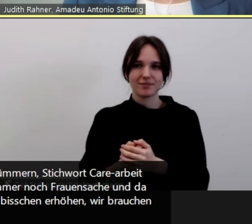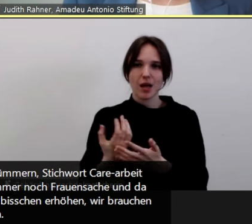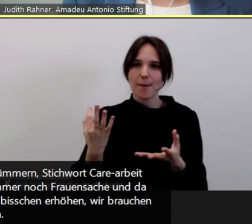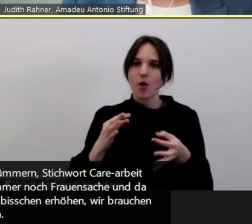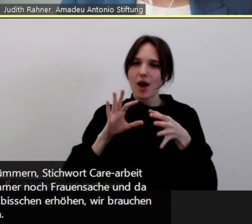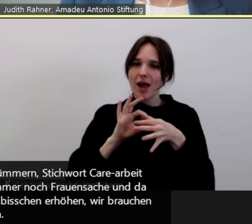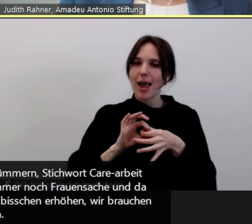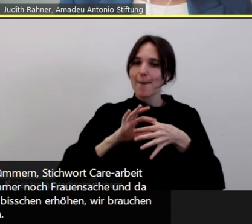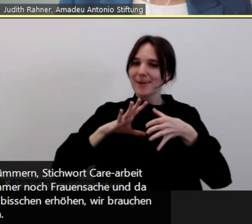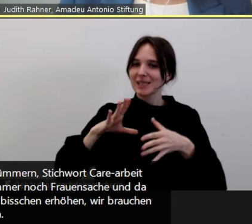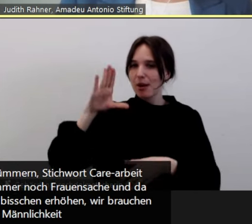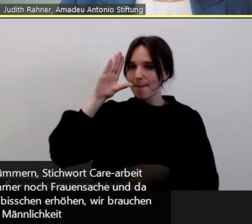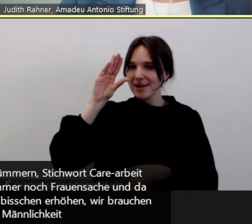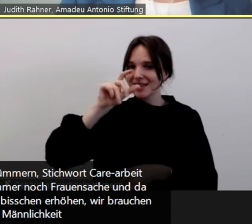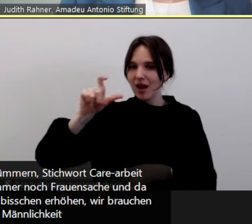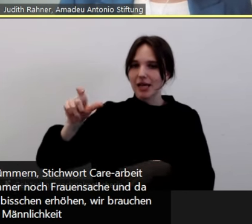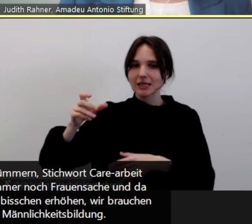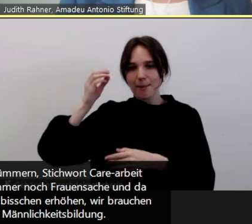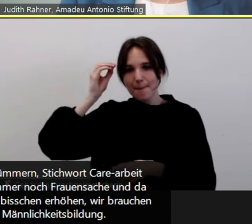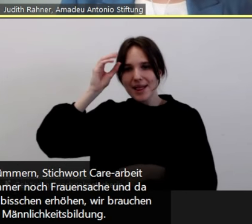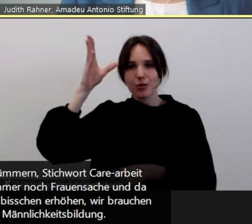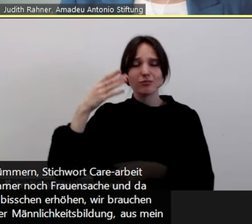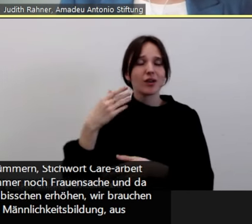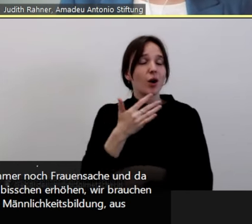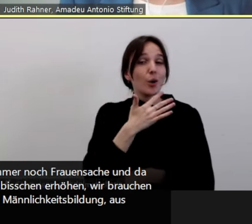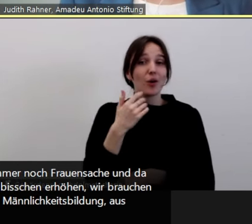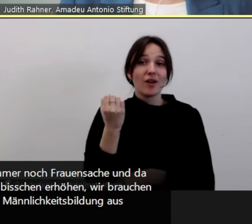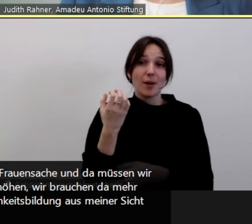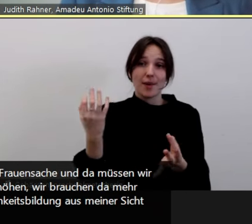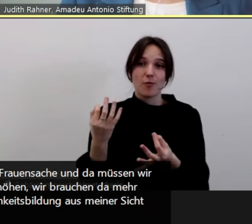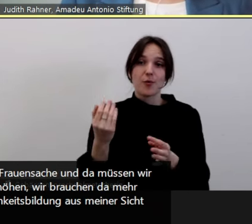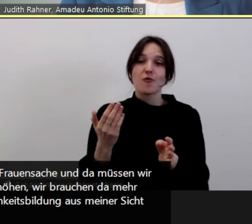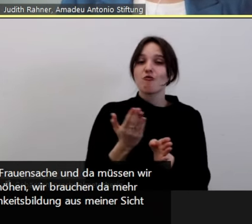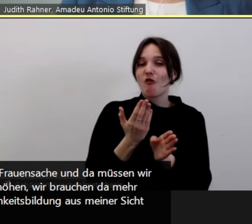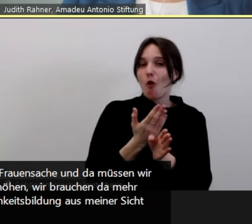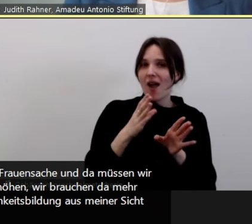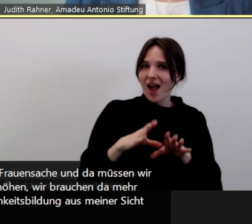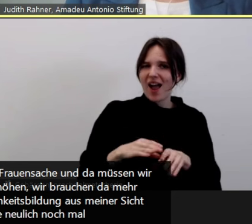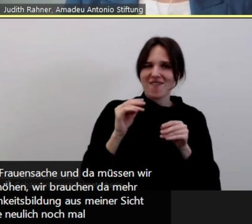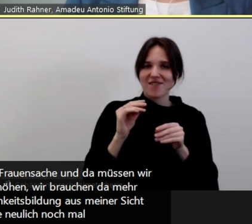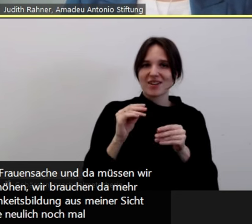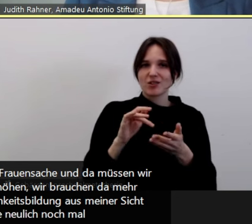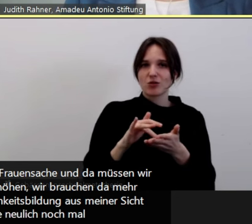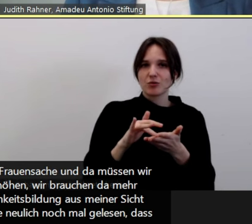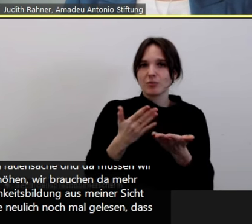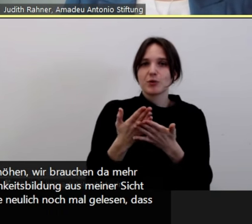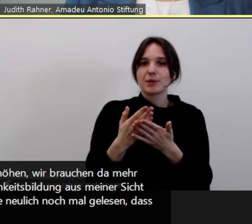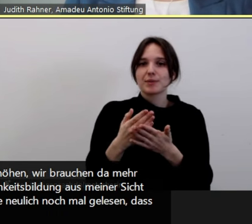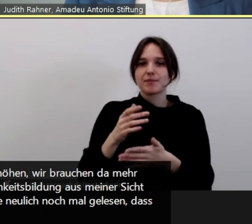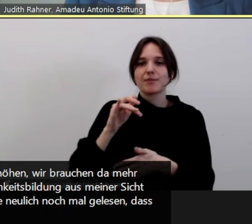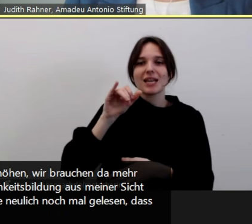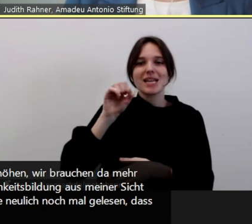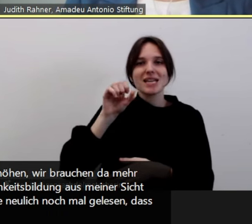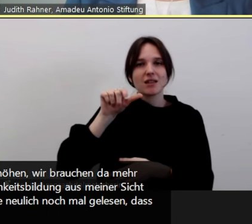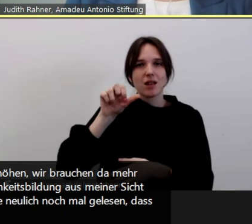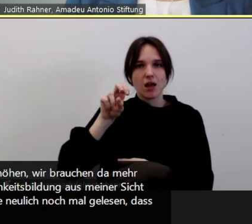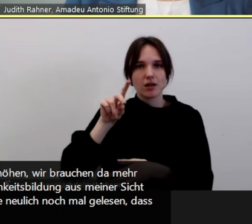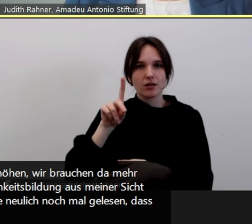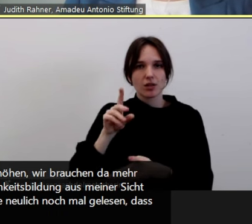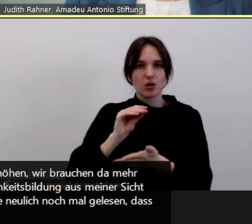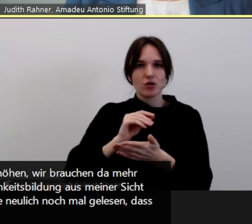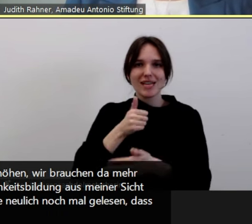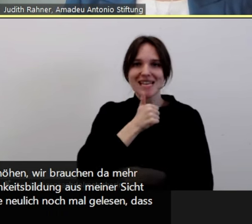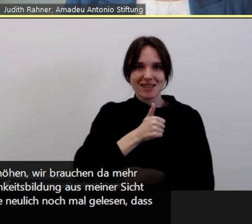zu emanzipativer Männlichkeitsbildung. Aus meiner Sicht muss das viel früher anfangen. Ich habe neulich noch mal gelesen, dass in Island in der Schule über